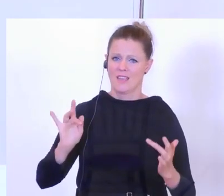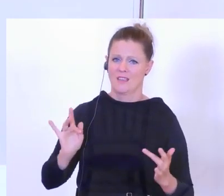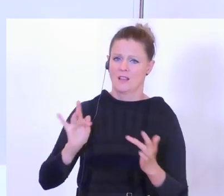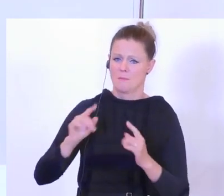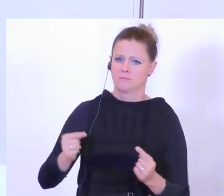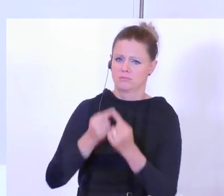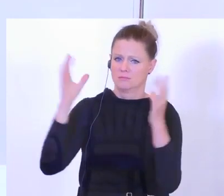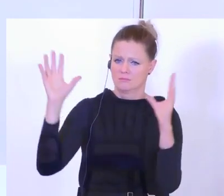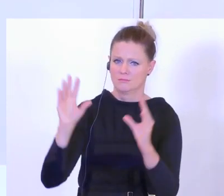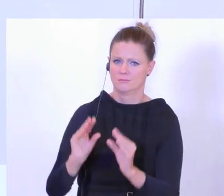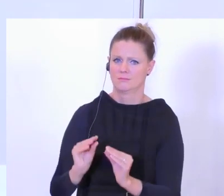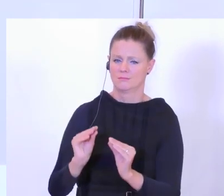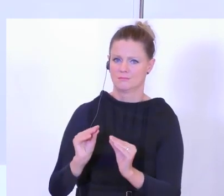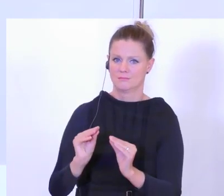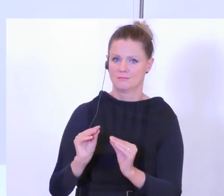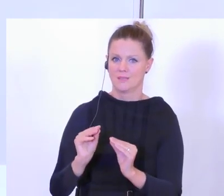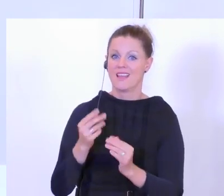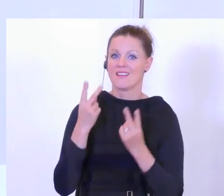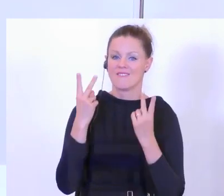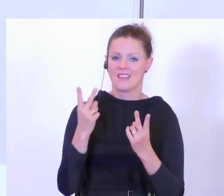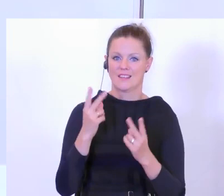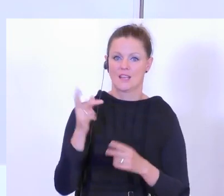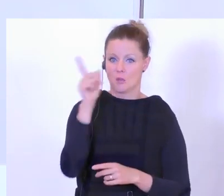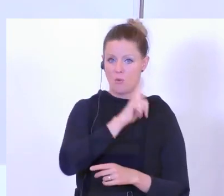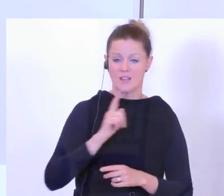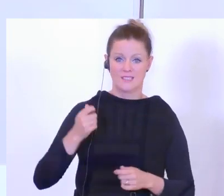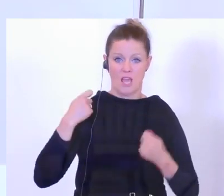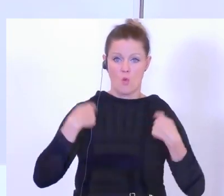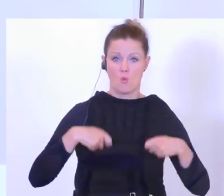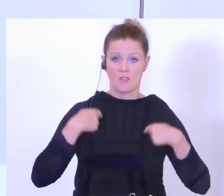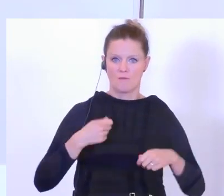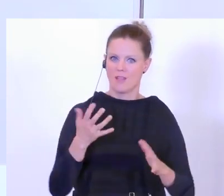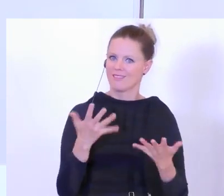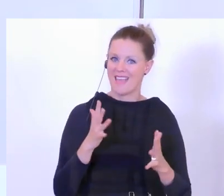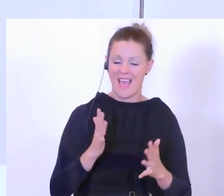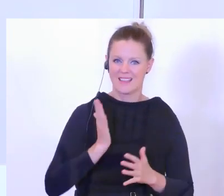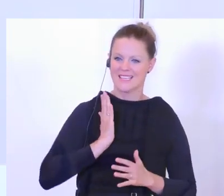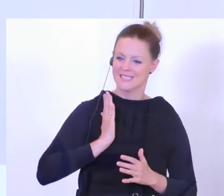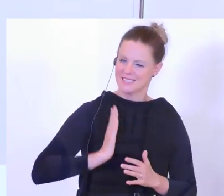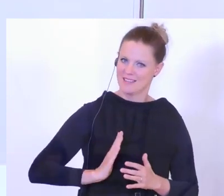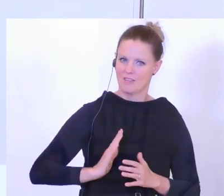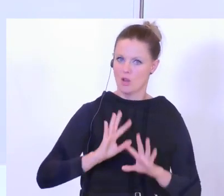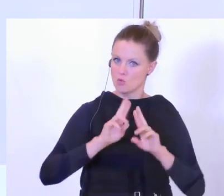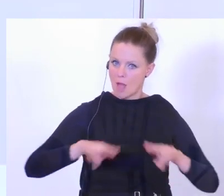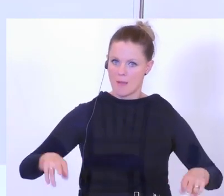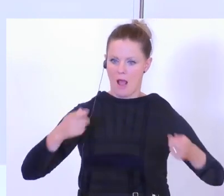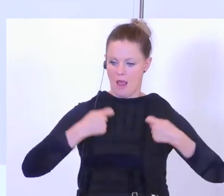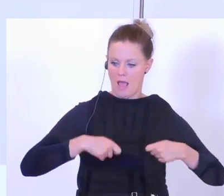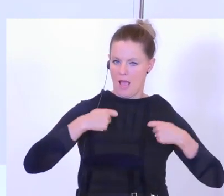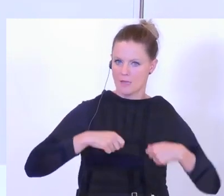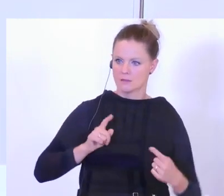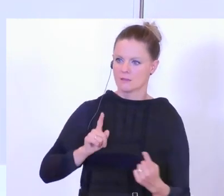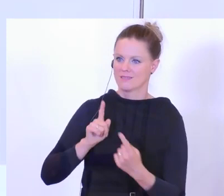war es dann notwendig, dass die Polizei nicht in Uniform interveniert, sondern in Zivil, damit man das Trauma überwindet. Also die Kooperation, der